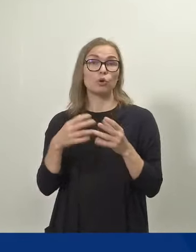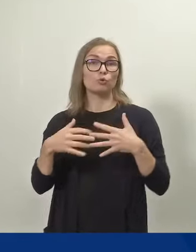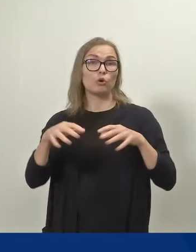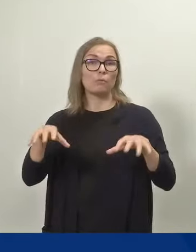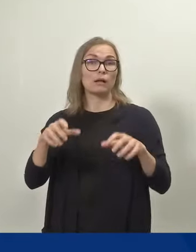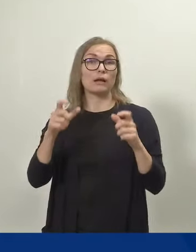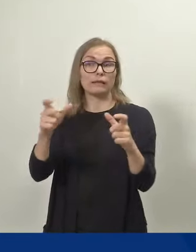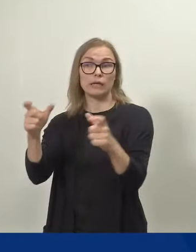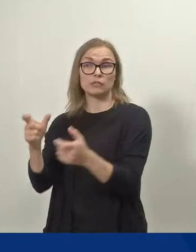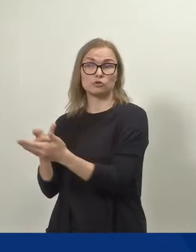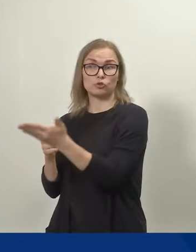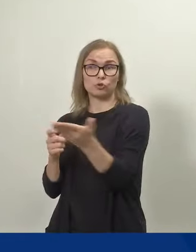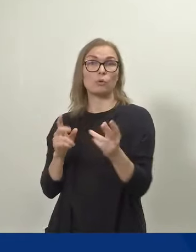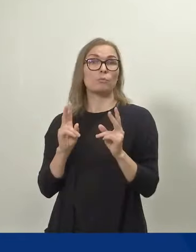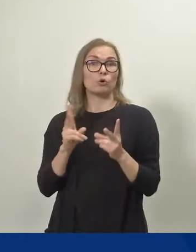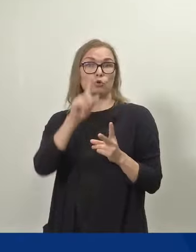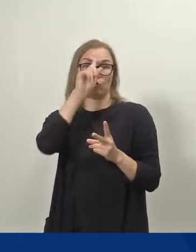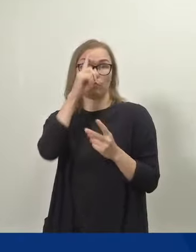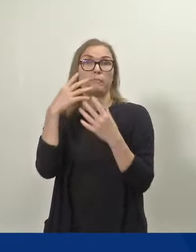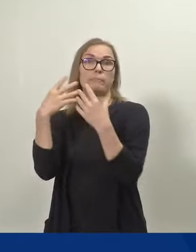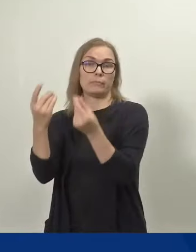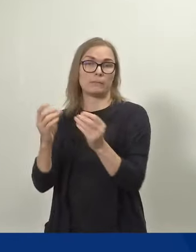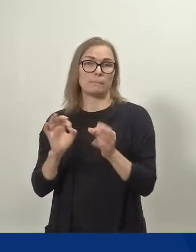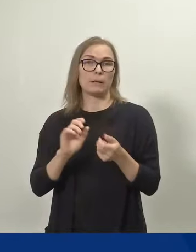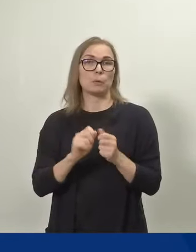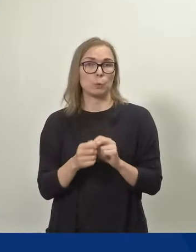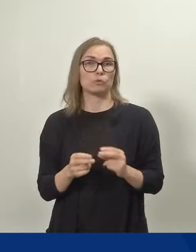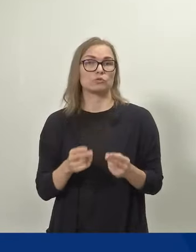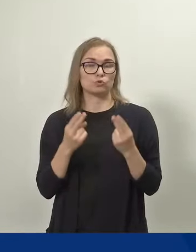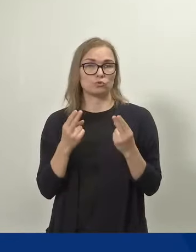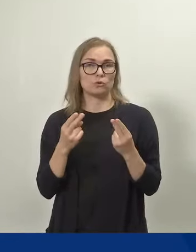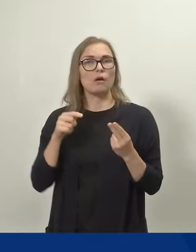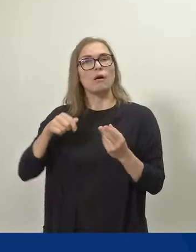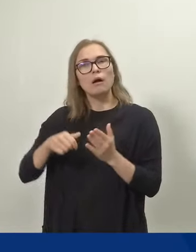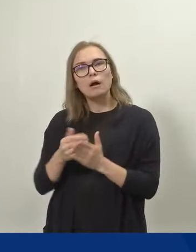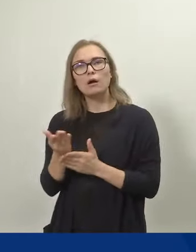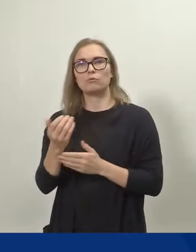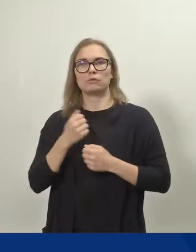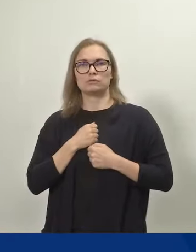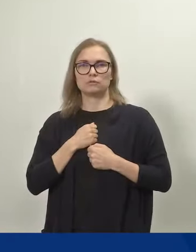on purpose. I think that there is understanding of this.